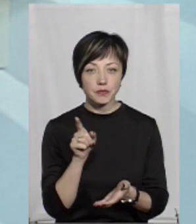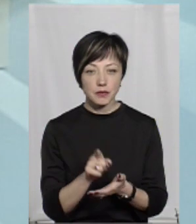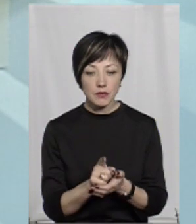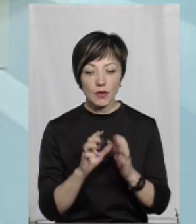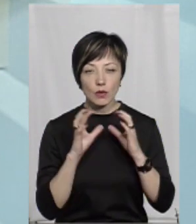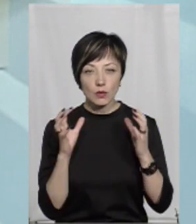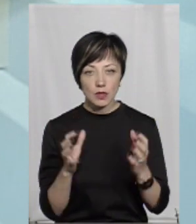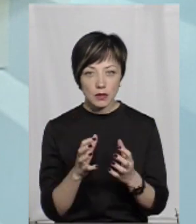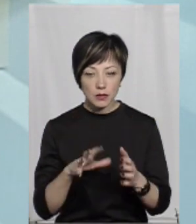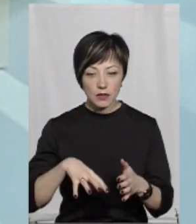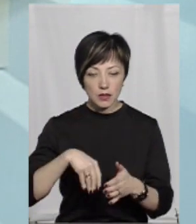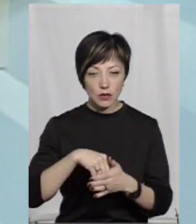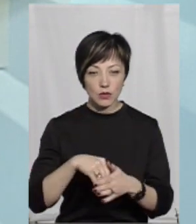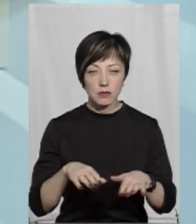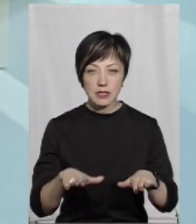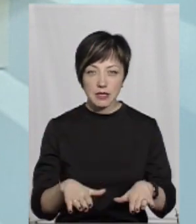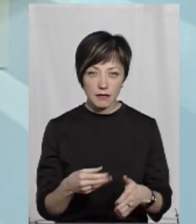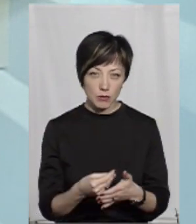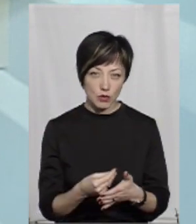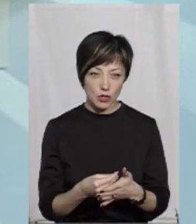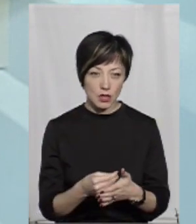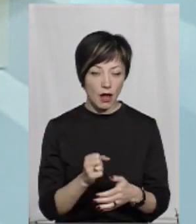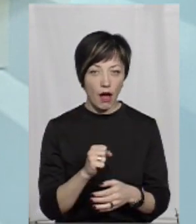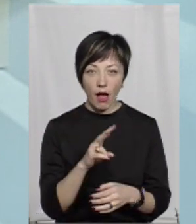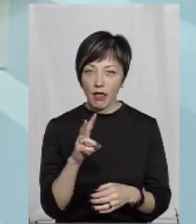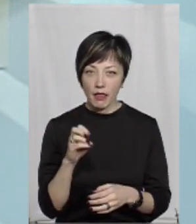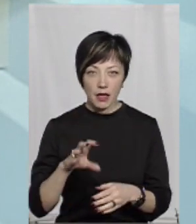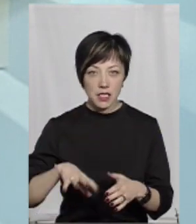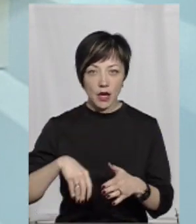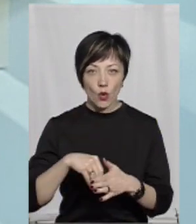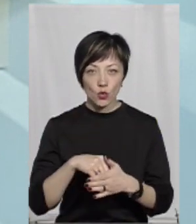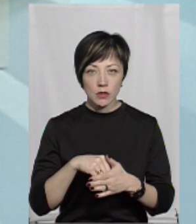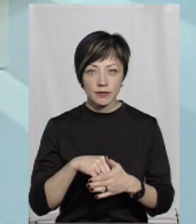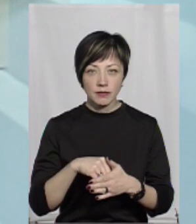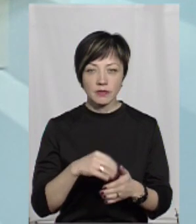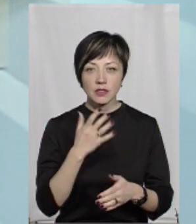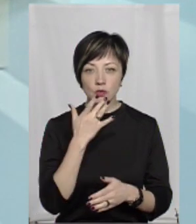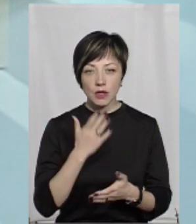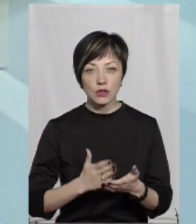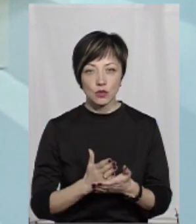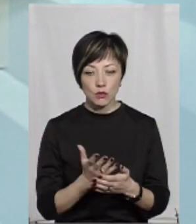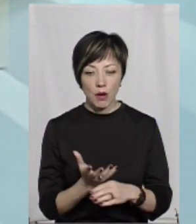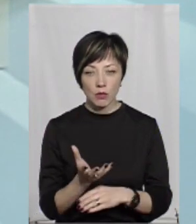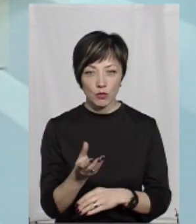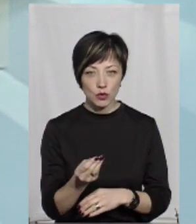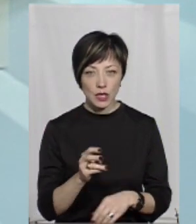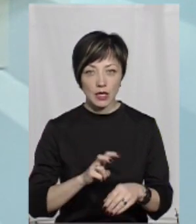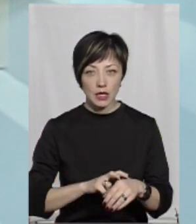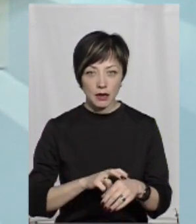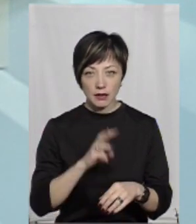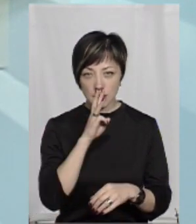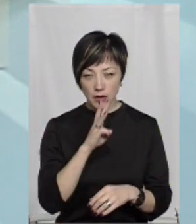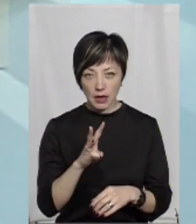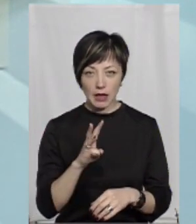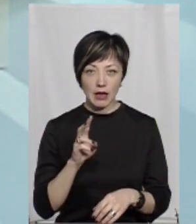повинні утримуватись за рахунок місцевих бюджетів, а не за рахунок того, що Національна служба проплочує лікарю на